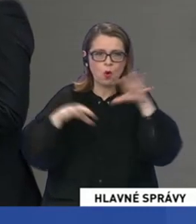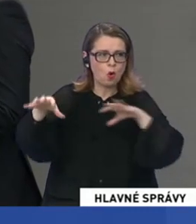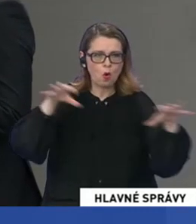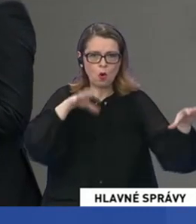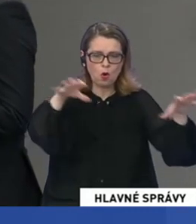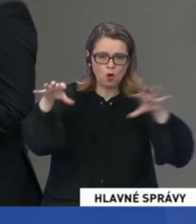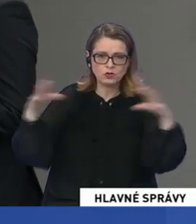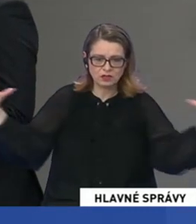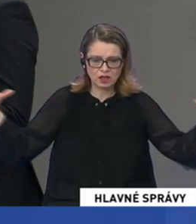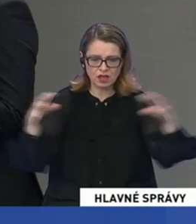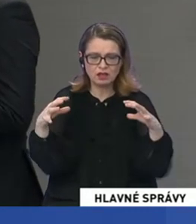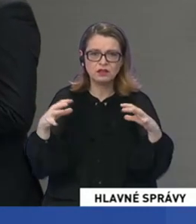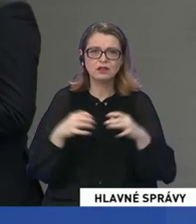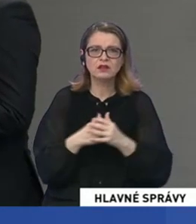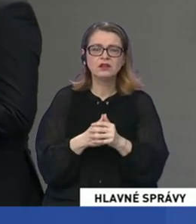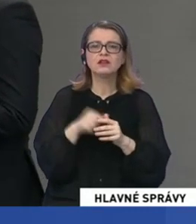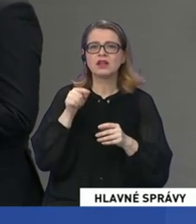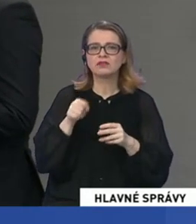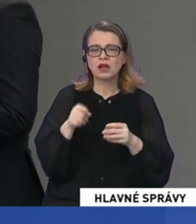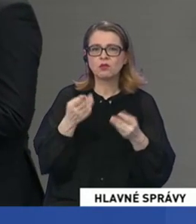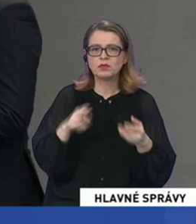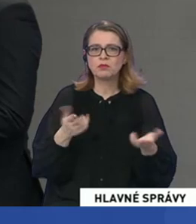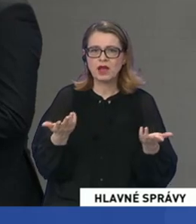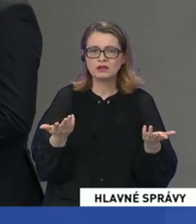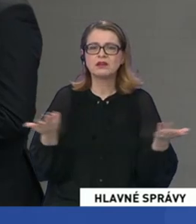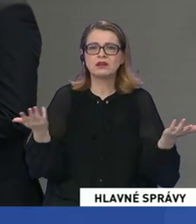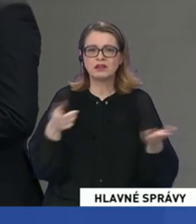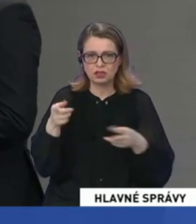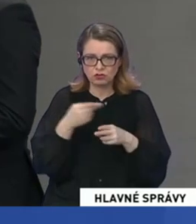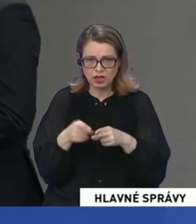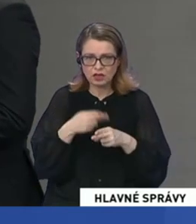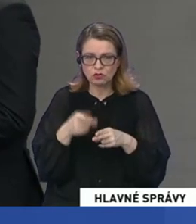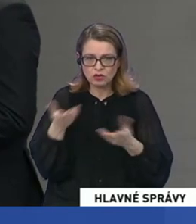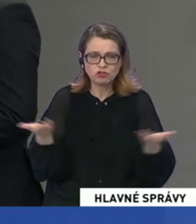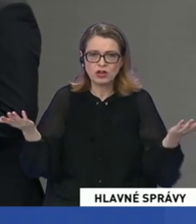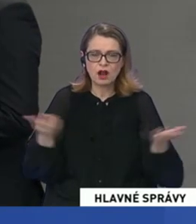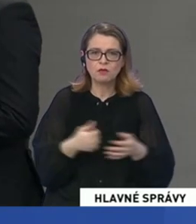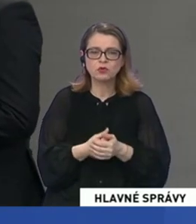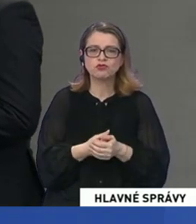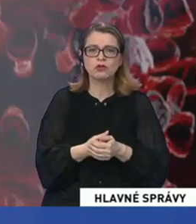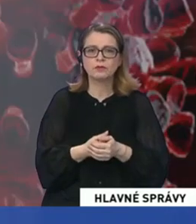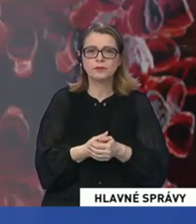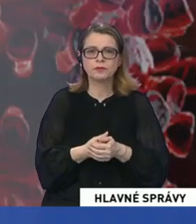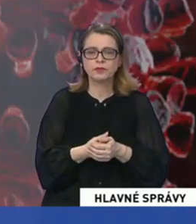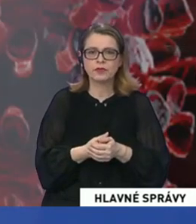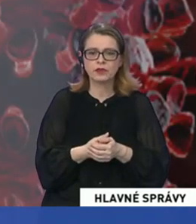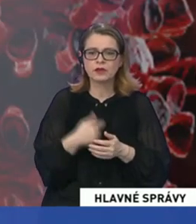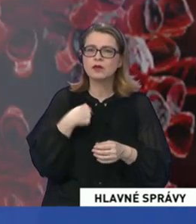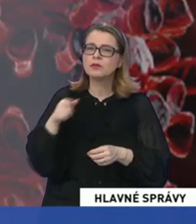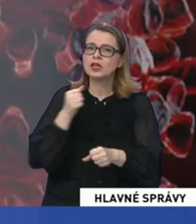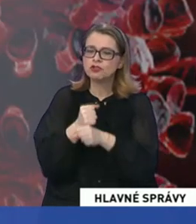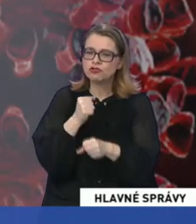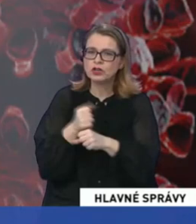teoretické môže stať. Čiže v takom prípade je to nejako tam doriešené v tých stanoch? My v podstate činnosť na hranicných